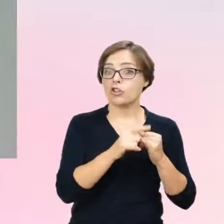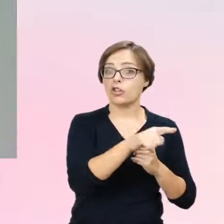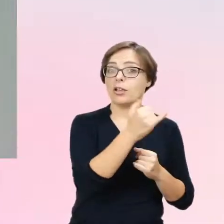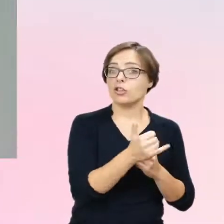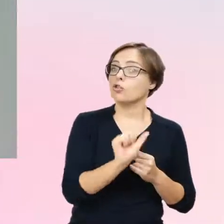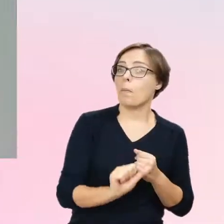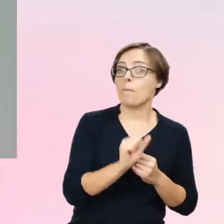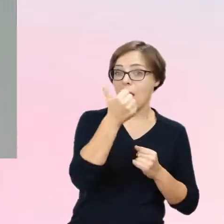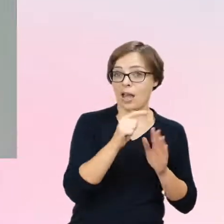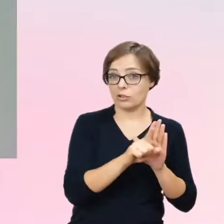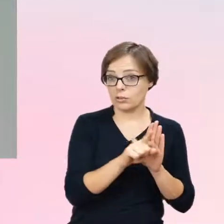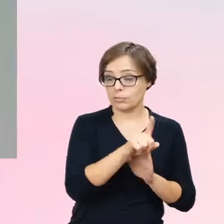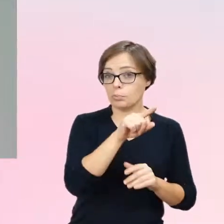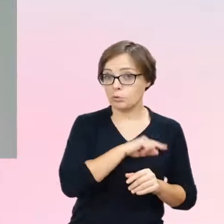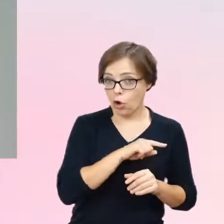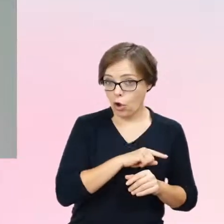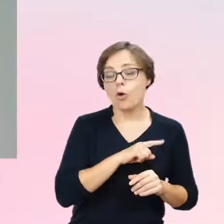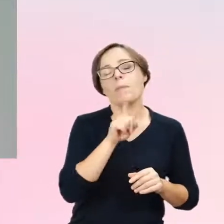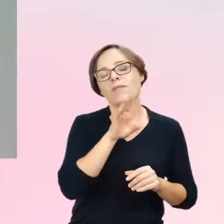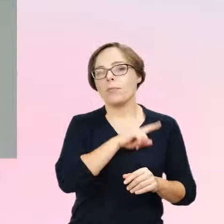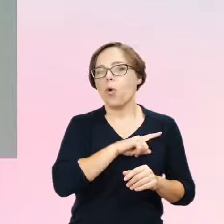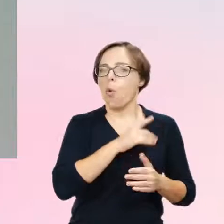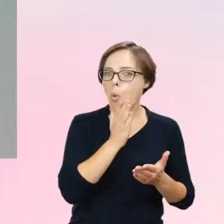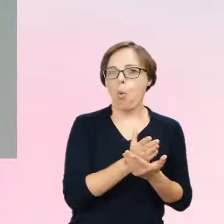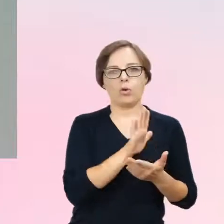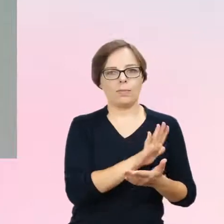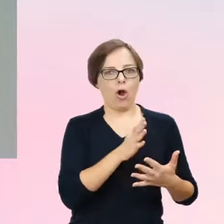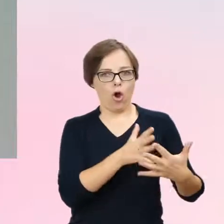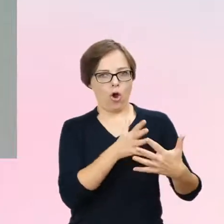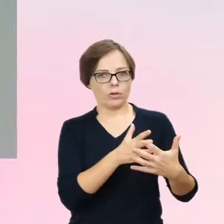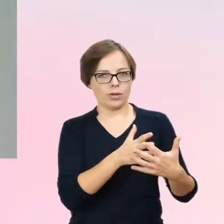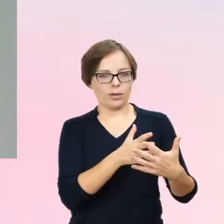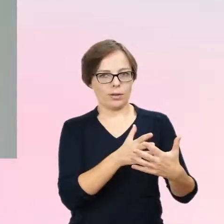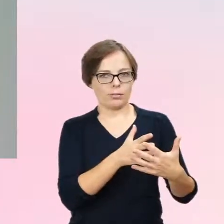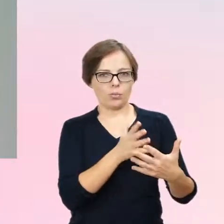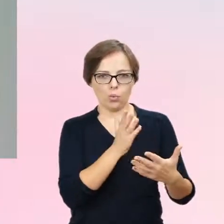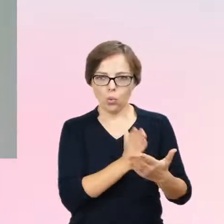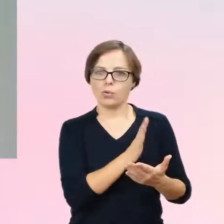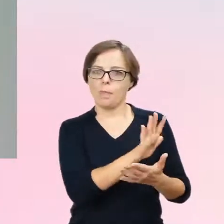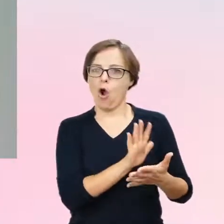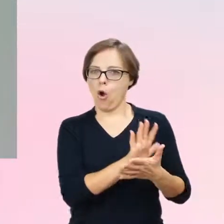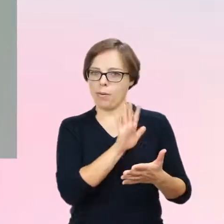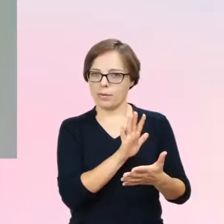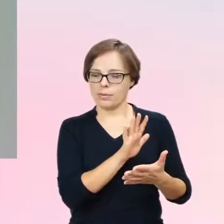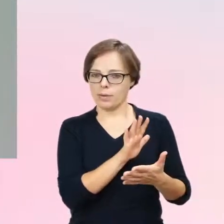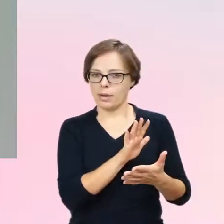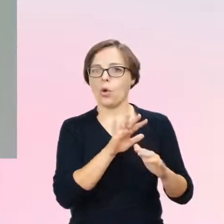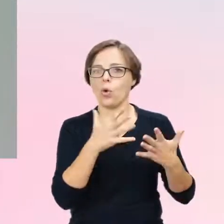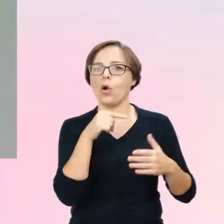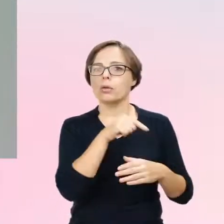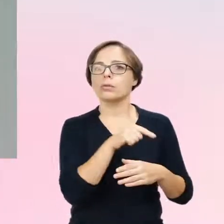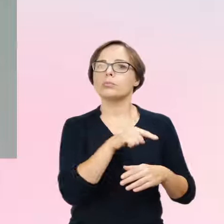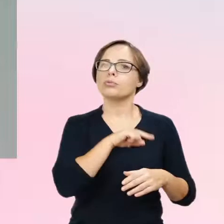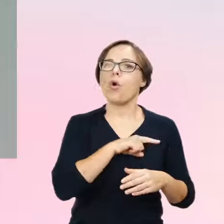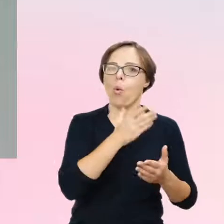psycholog już wystawił jakąś opinię, tak? I że to jakby ta opinia jest już kompletna i zakończył diagnozę,